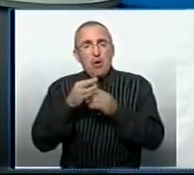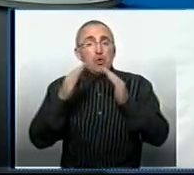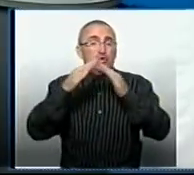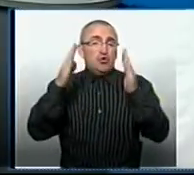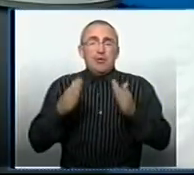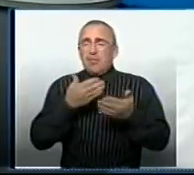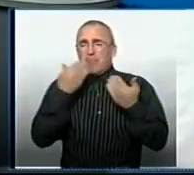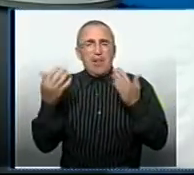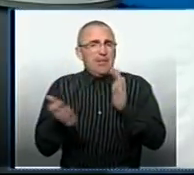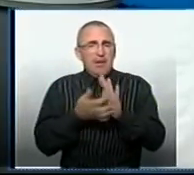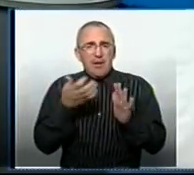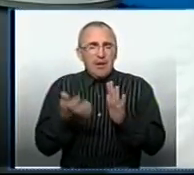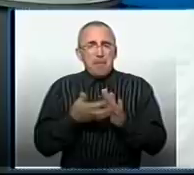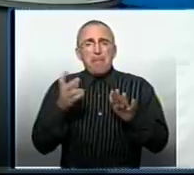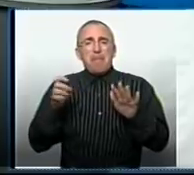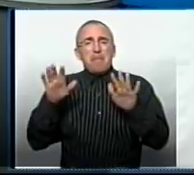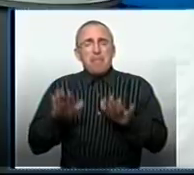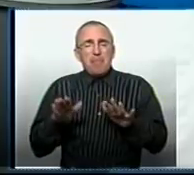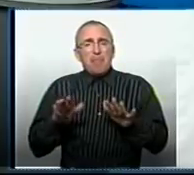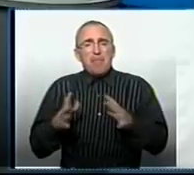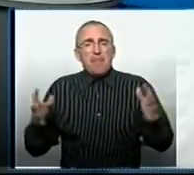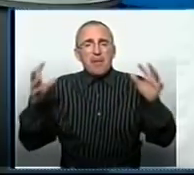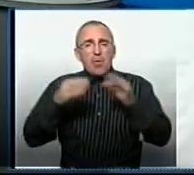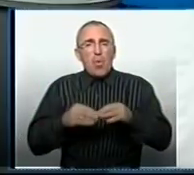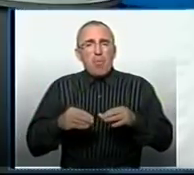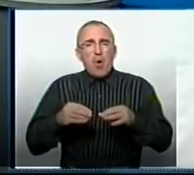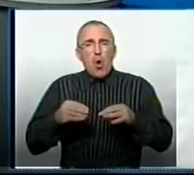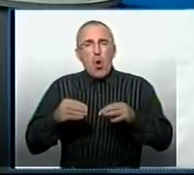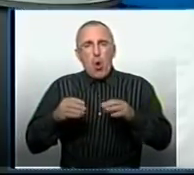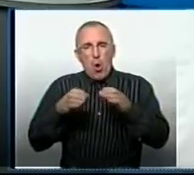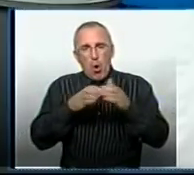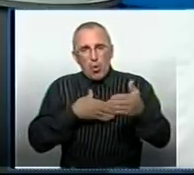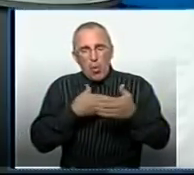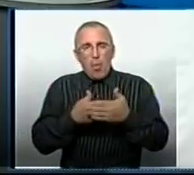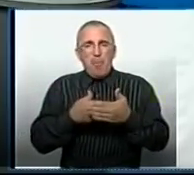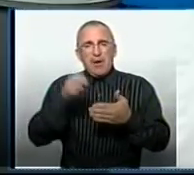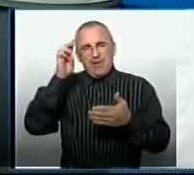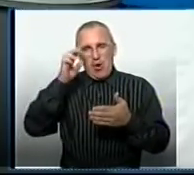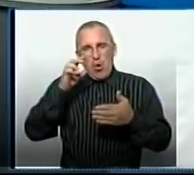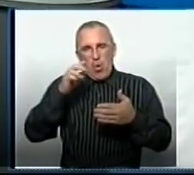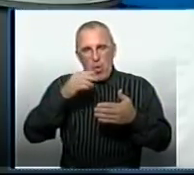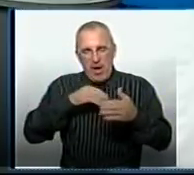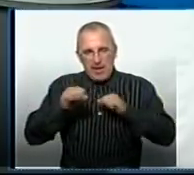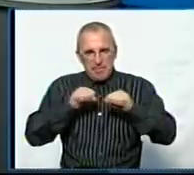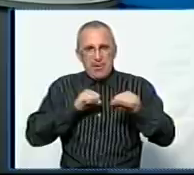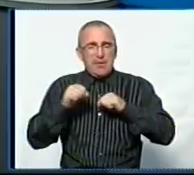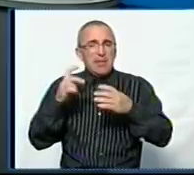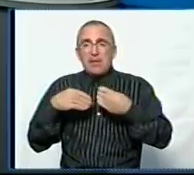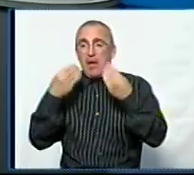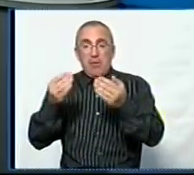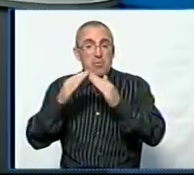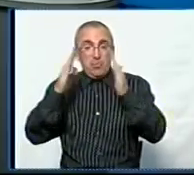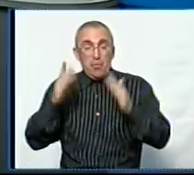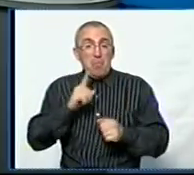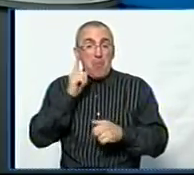немає, житла не вистачає. Місцеві об'єднані територіальні громади чи райдержадміністрації ще не зрозуміли, що якщо вони не дададуть цього житла